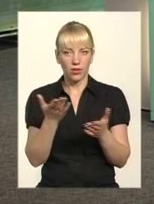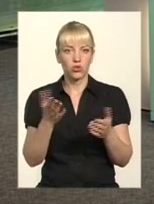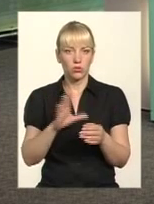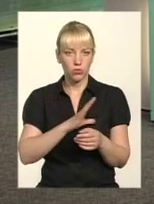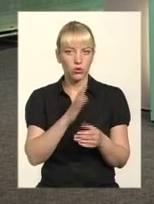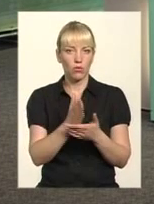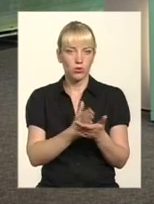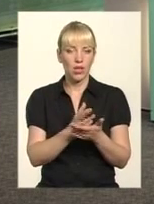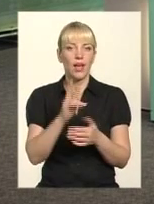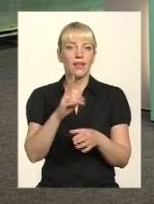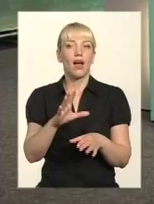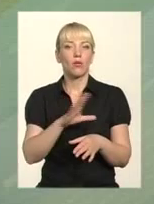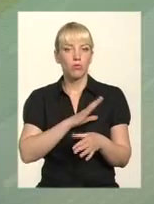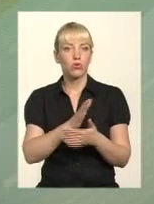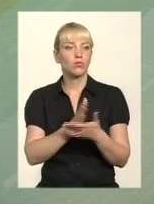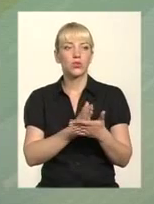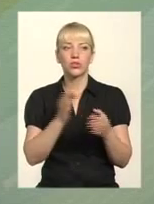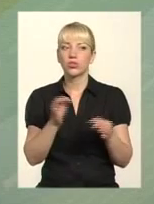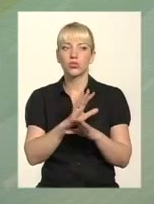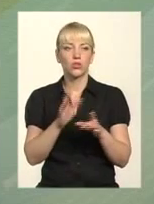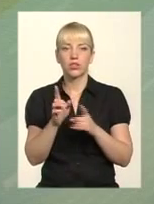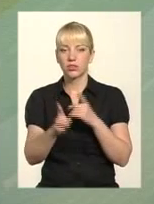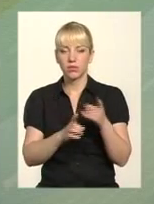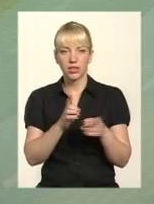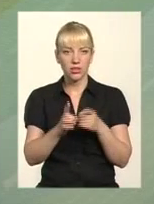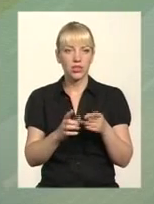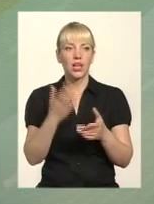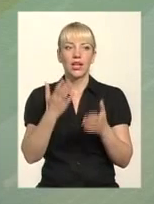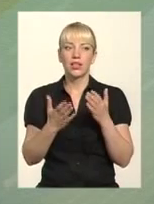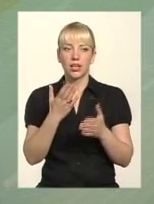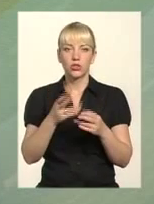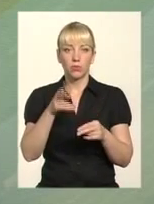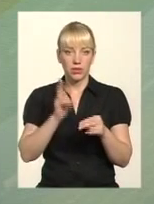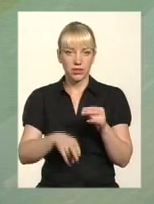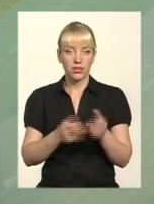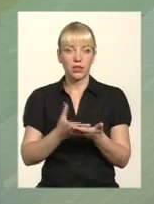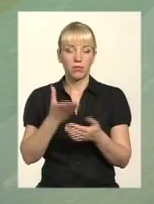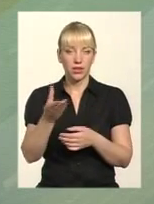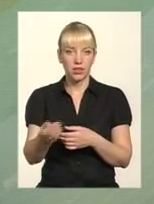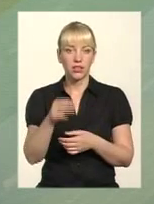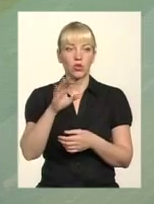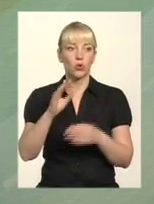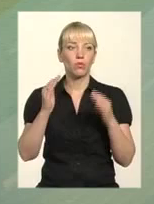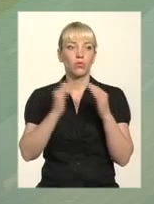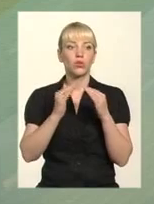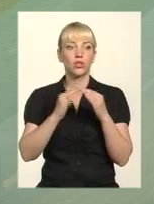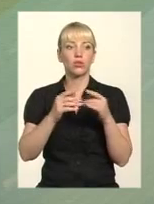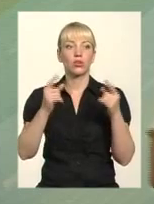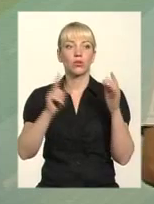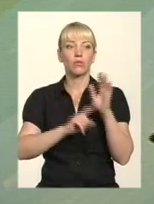Тобто, як було обслуговування, так і воно осталось. Нічого не змінилося. Якщо не перестати платити, то будинок вже почине